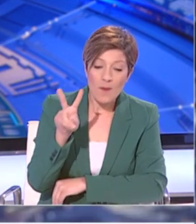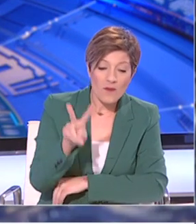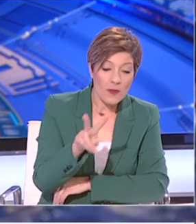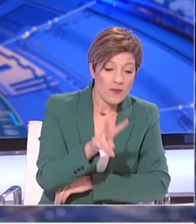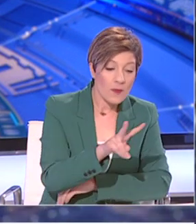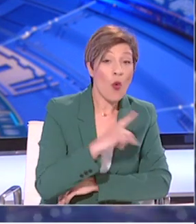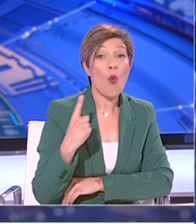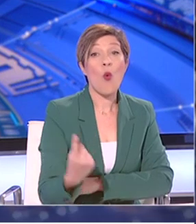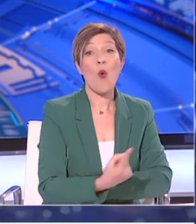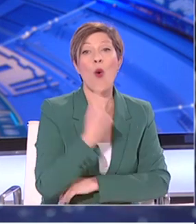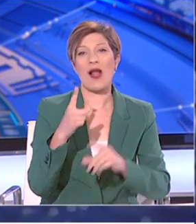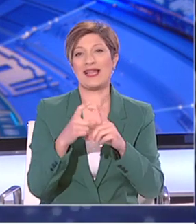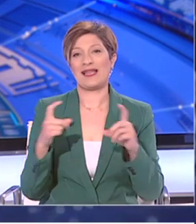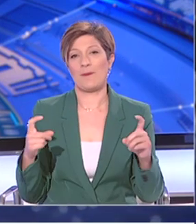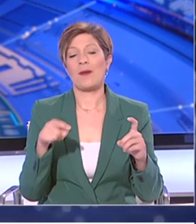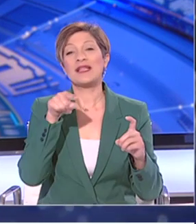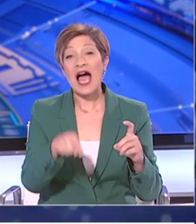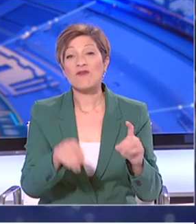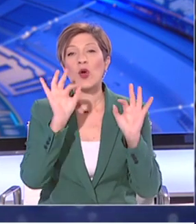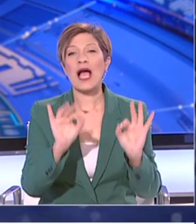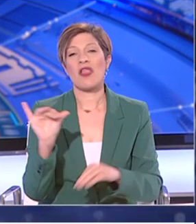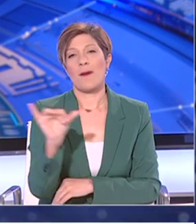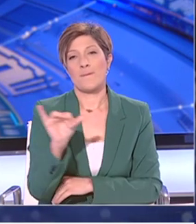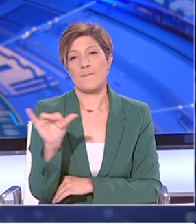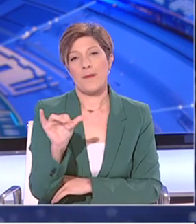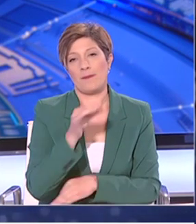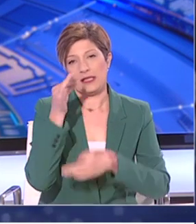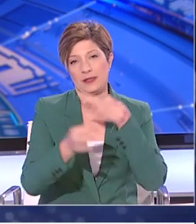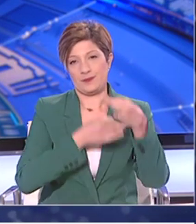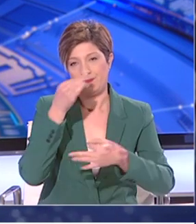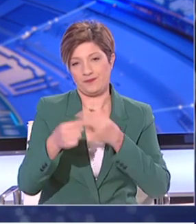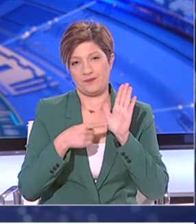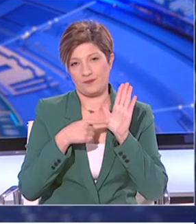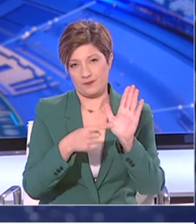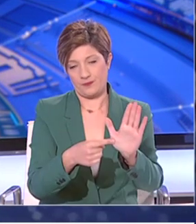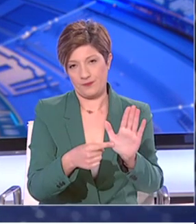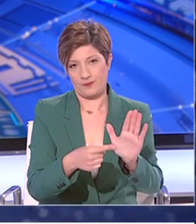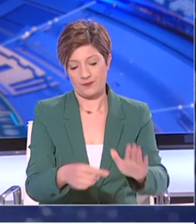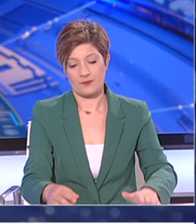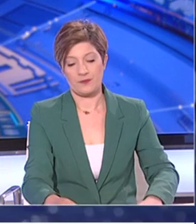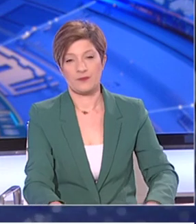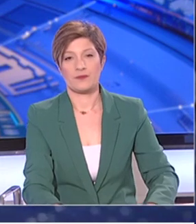επιδημιής καμπύλης η οποία δίνεται κάθε πέμπτη από τον επιδημιολόγο τον κ. Ικολόπουλ.